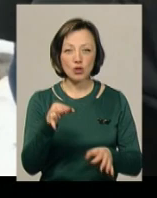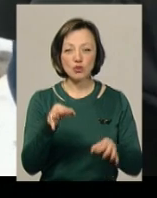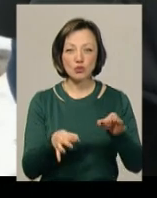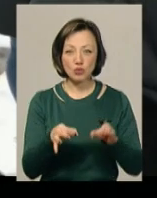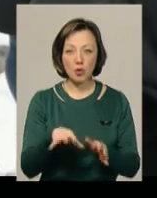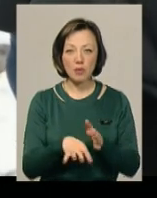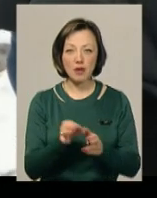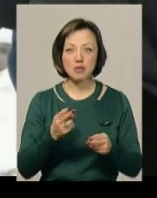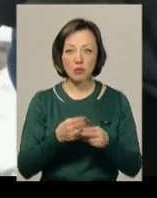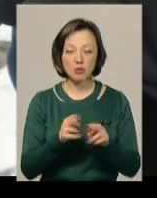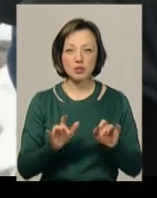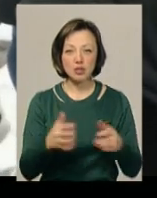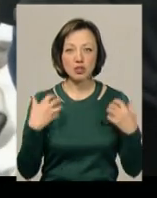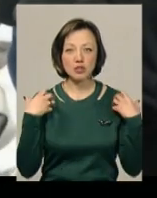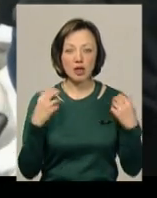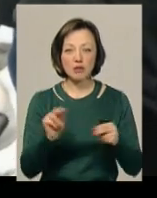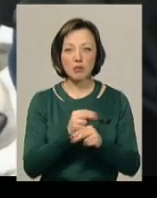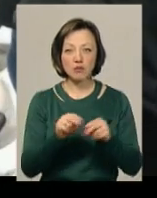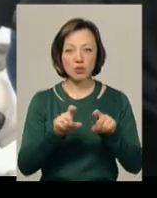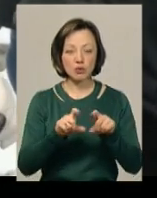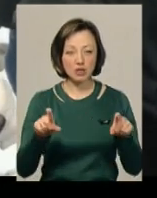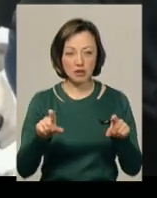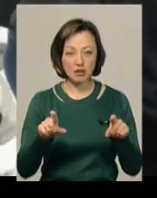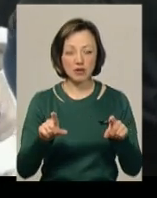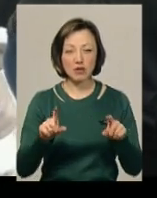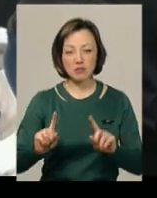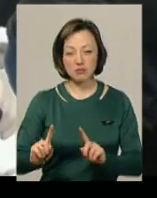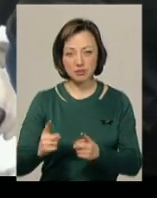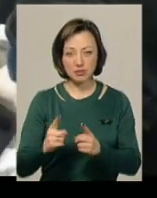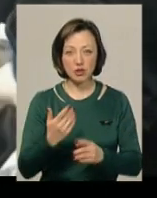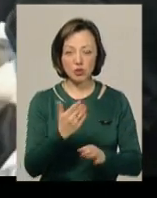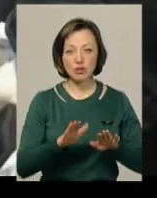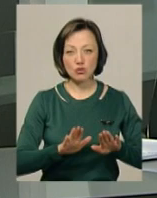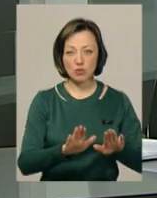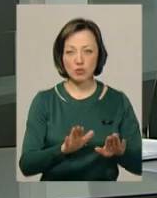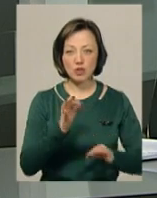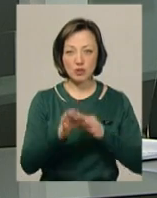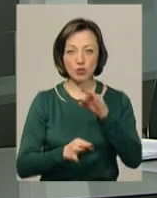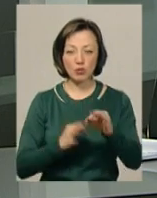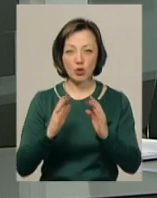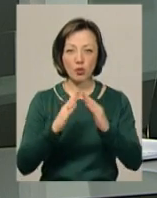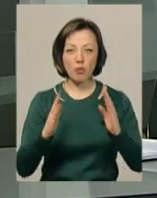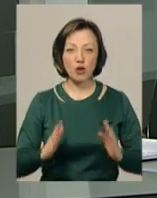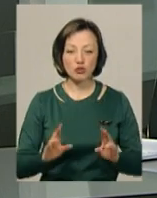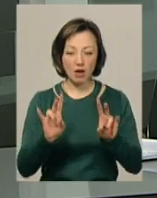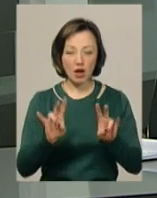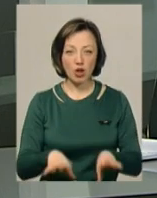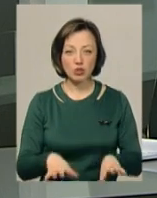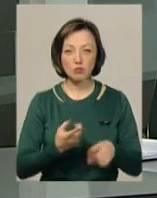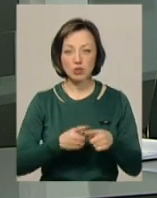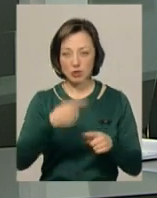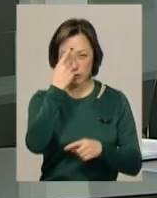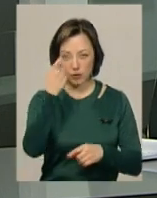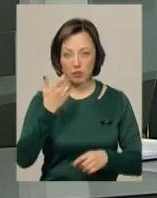обрав запобіжний захід. Для начальника виправного закладу тримання під вартою для його заступника – цілодобовий домашній арешт. Про це